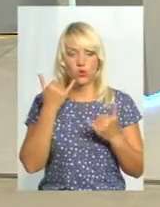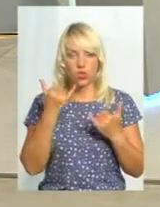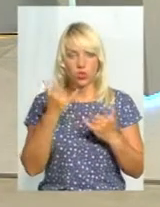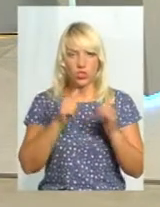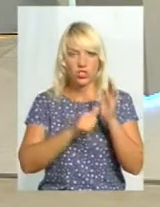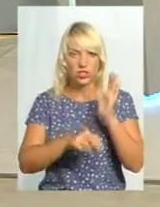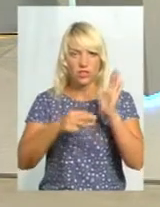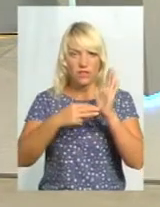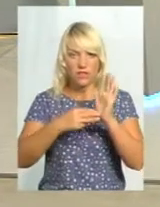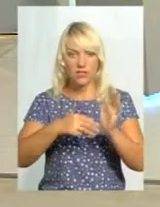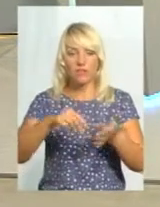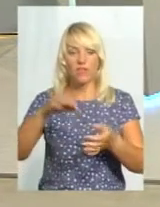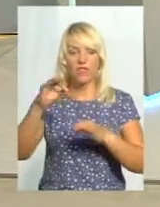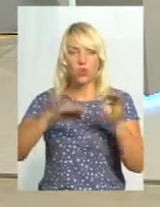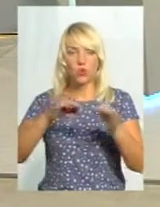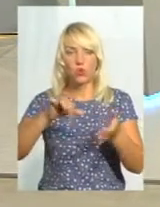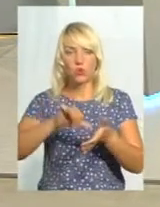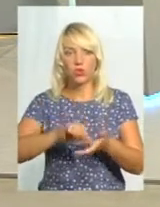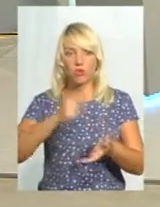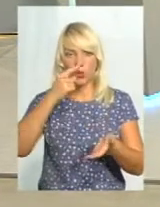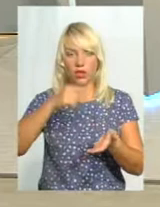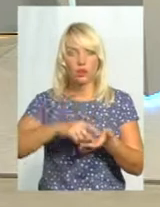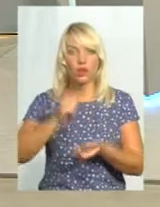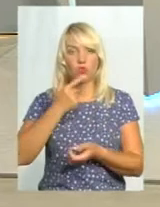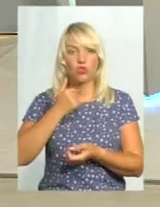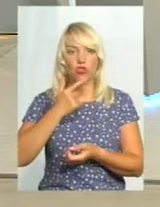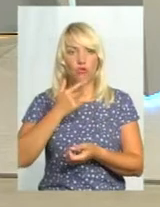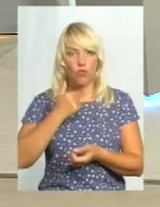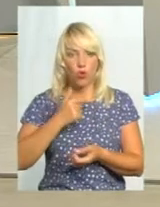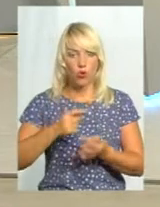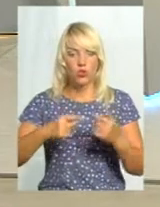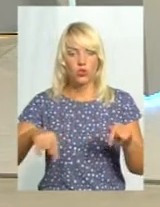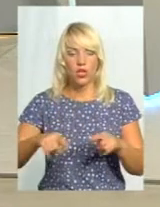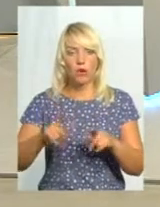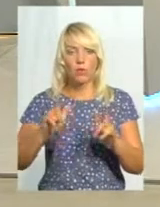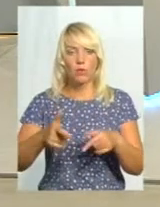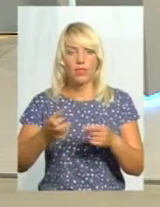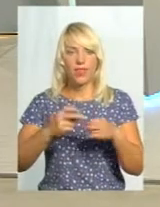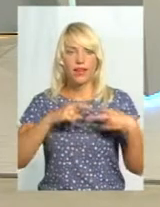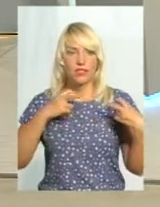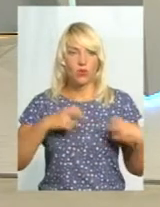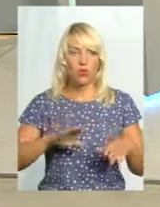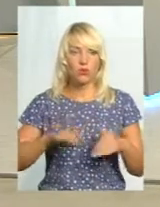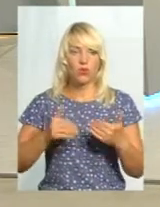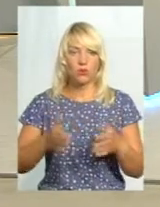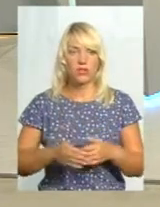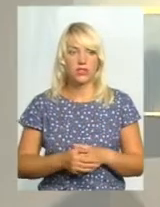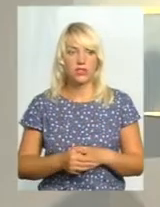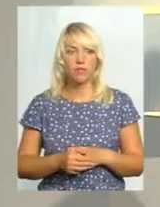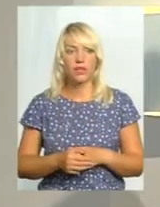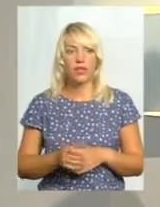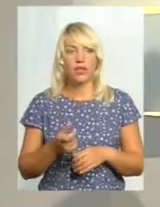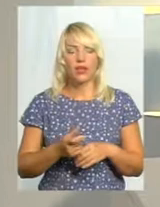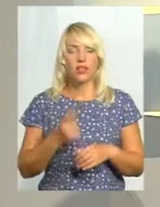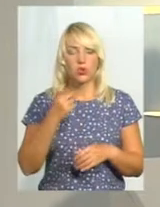% учасників потрапили саме в червону зону, тобто погодились на ті ризиковані пропозиції. До речі, більше сотні людей